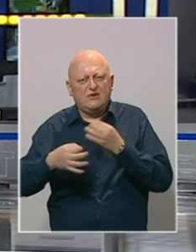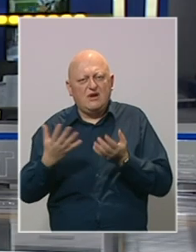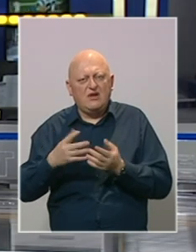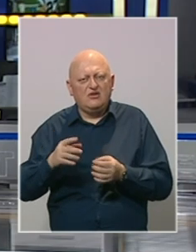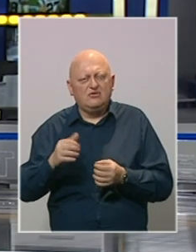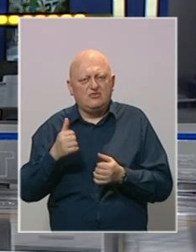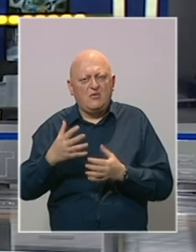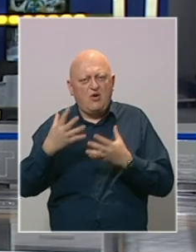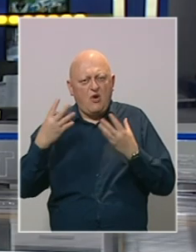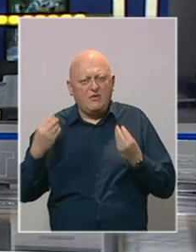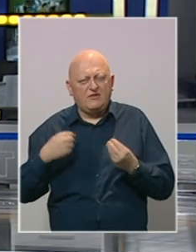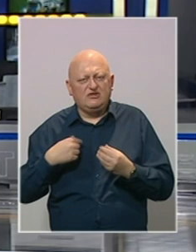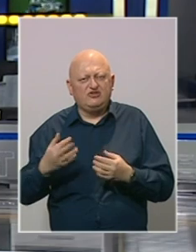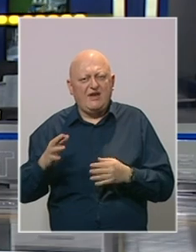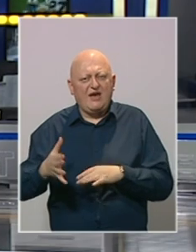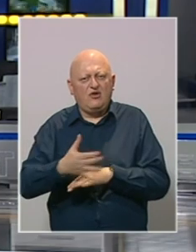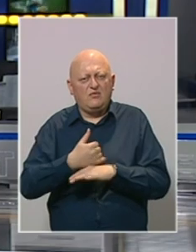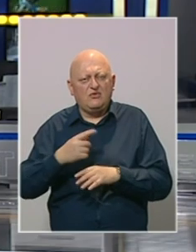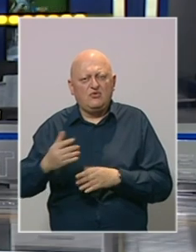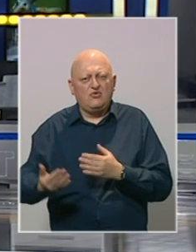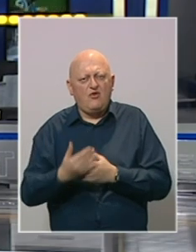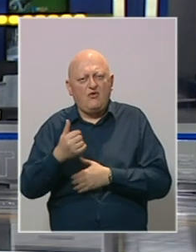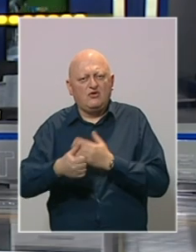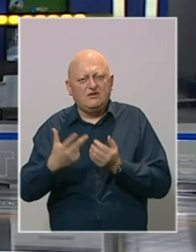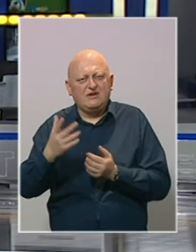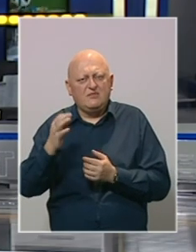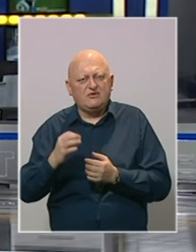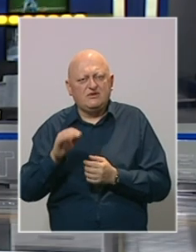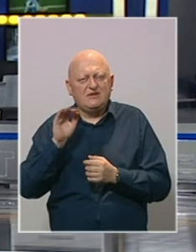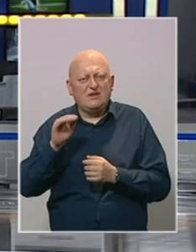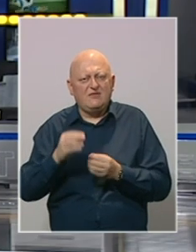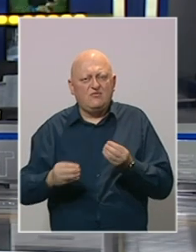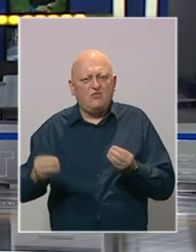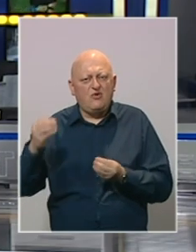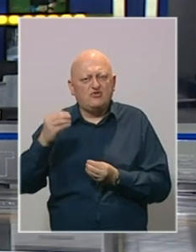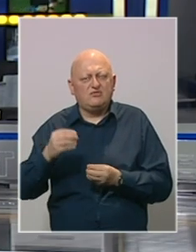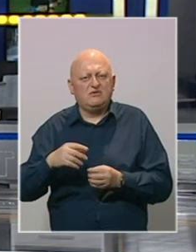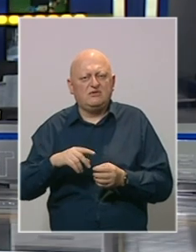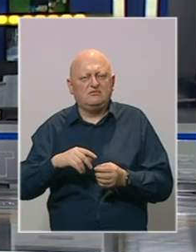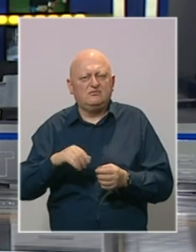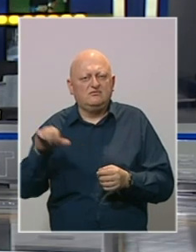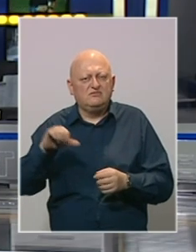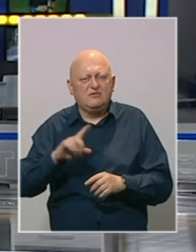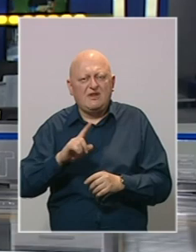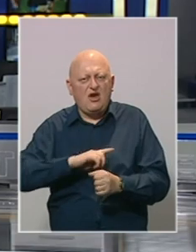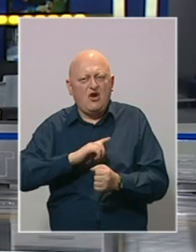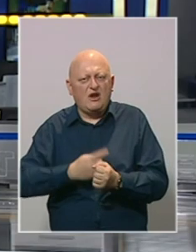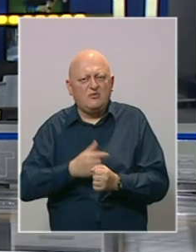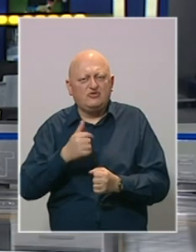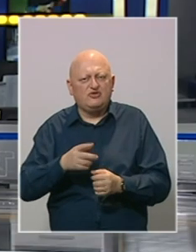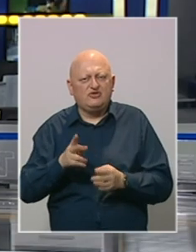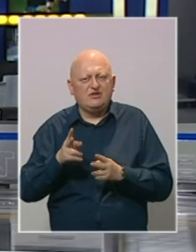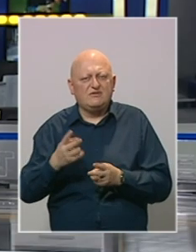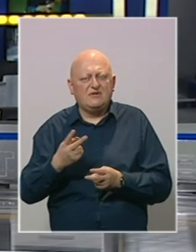kako slijedi solidan oporovak BH ekonomije u novoj godini od 3%. Ipak najeve poskupljenja energenata ne ohrabruju što će biti